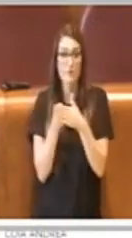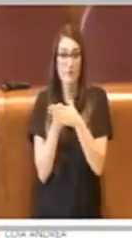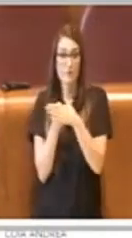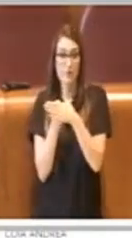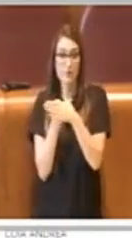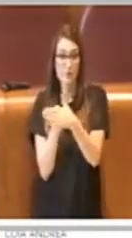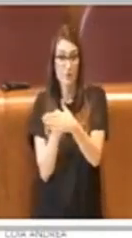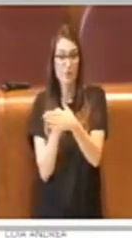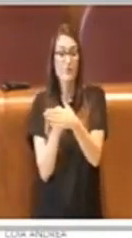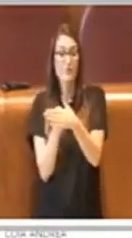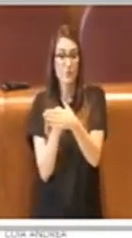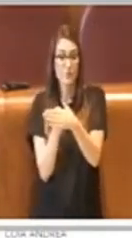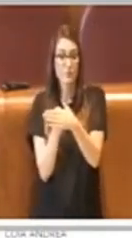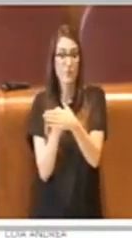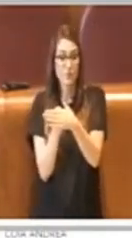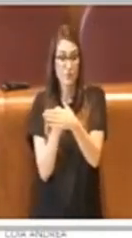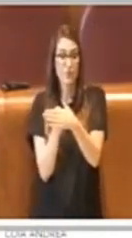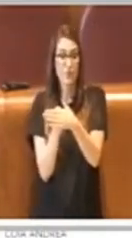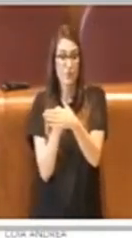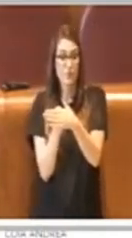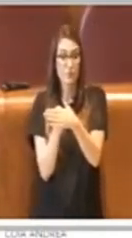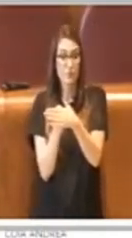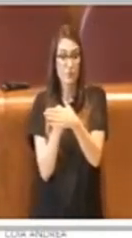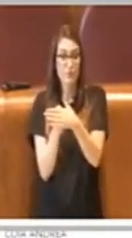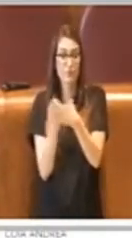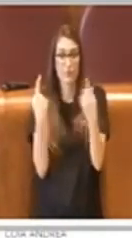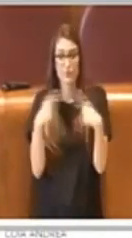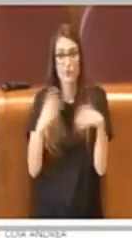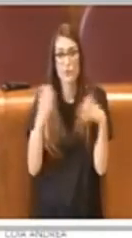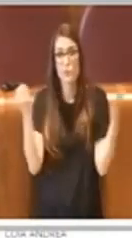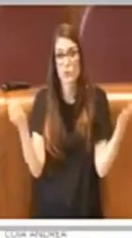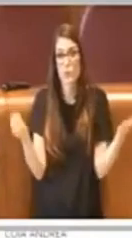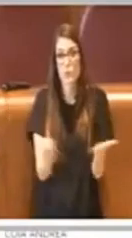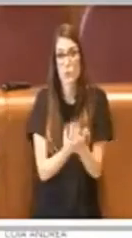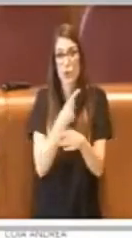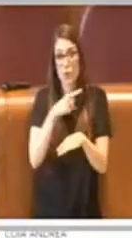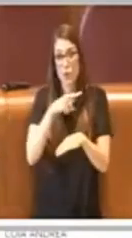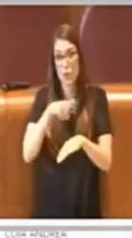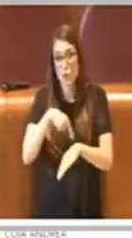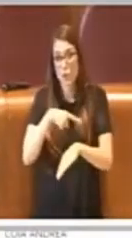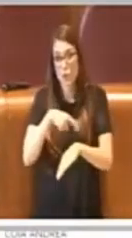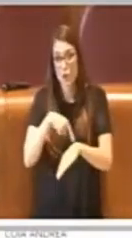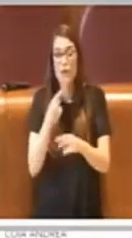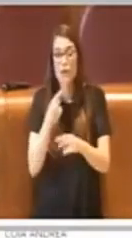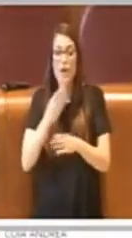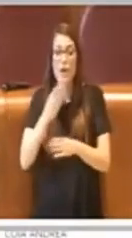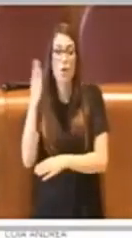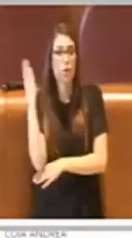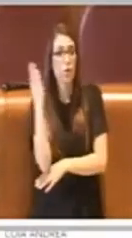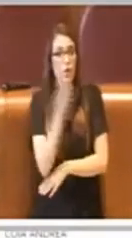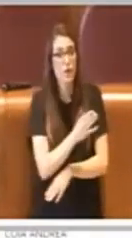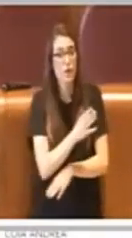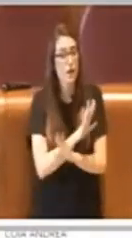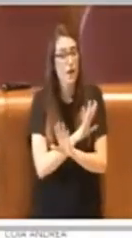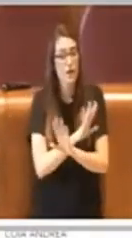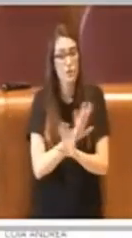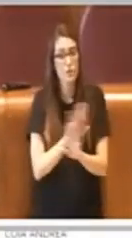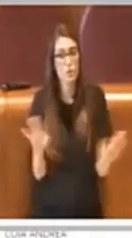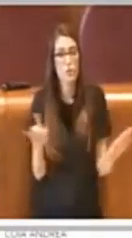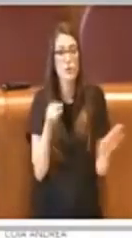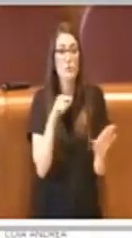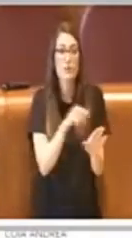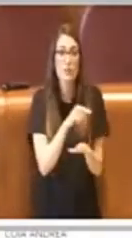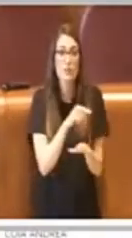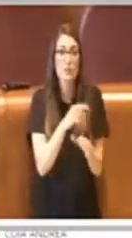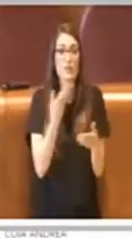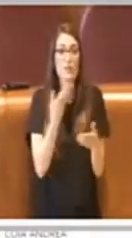di quello che sta succedendo in queste ore e per condannare assolutamente tutti gli atti di